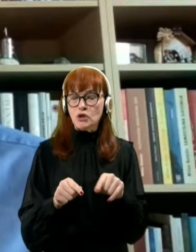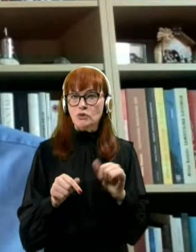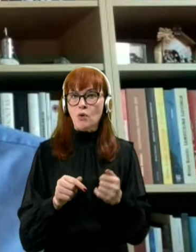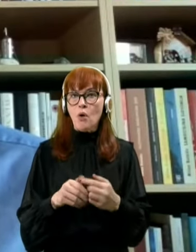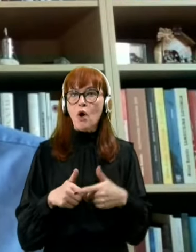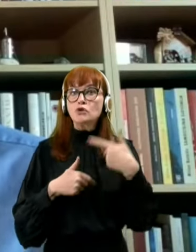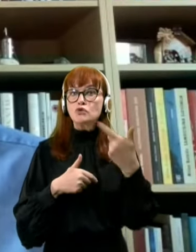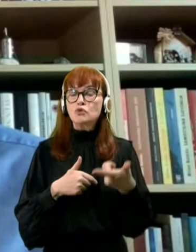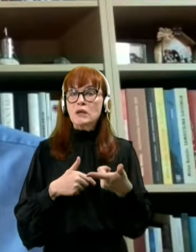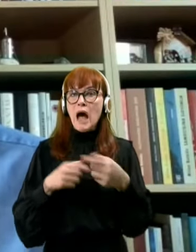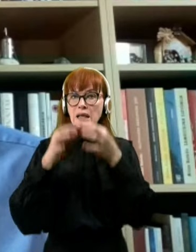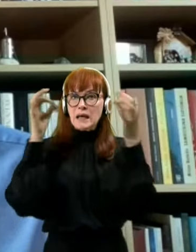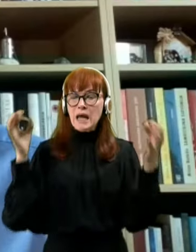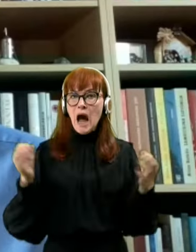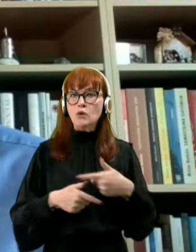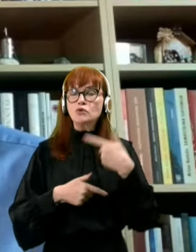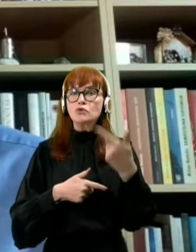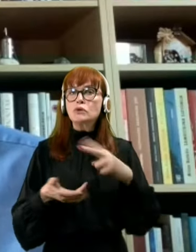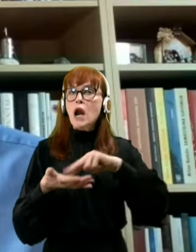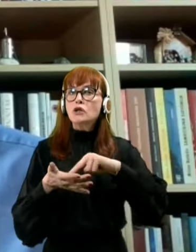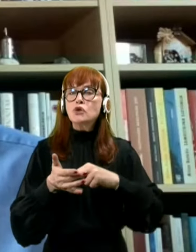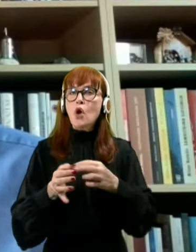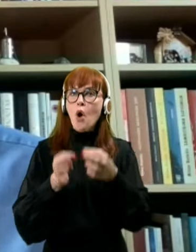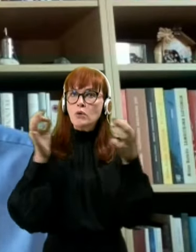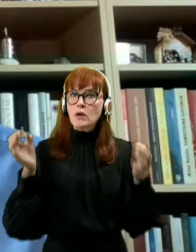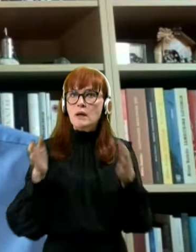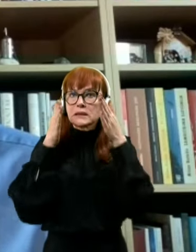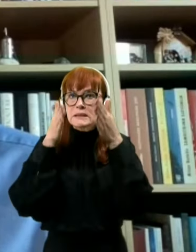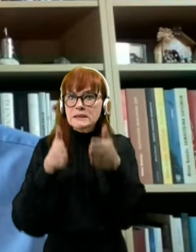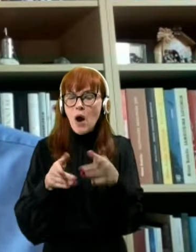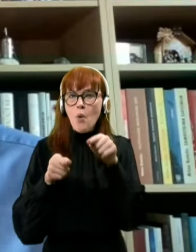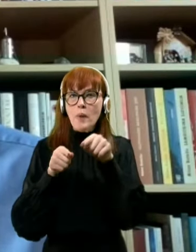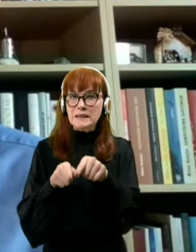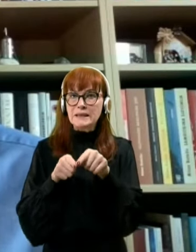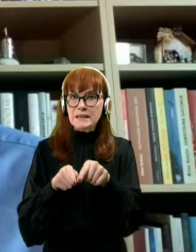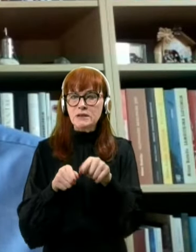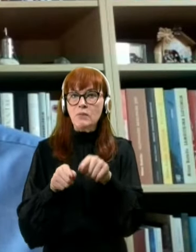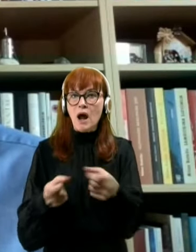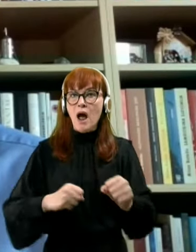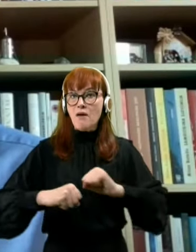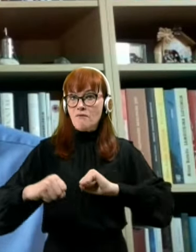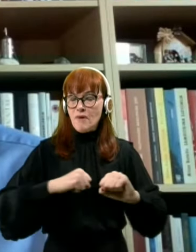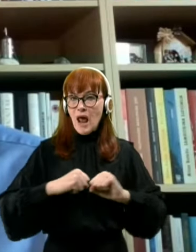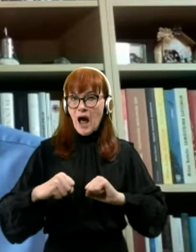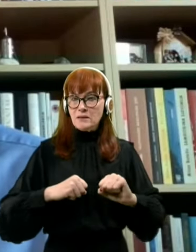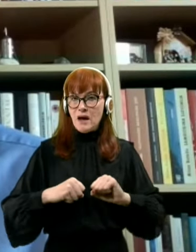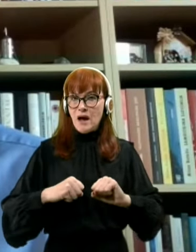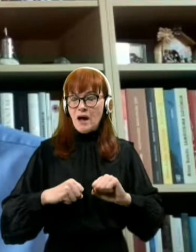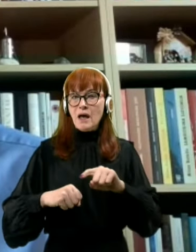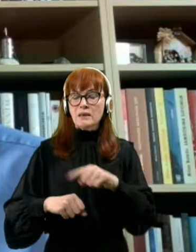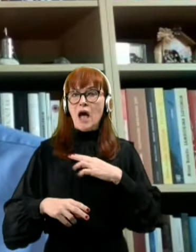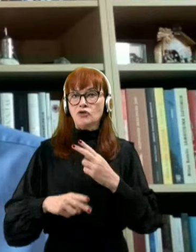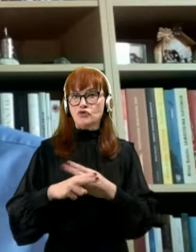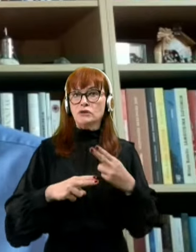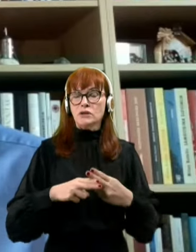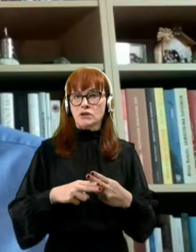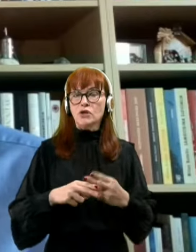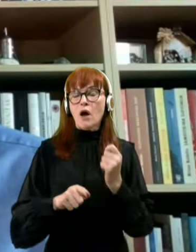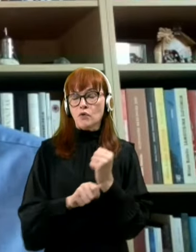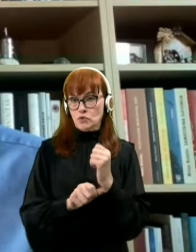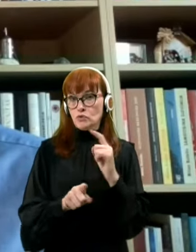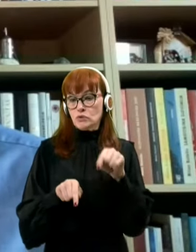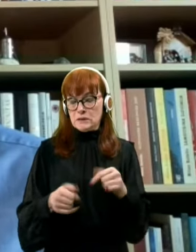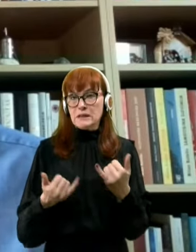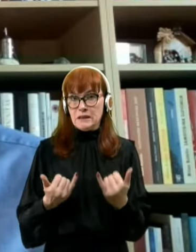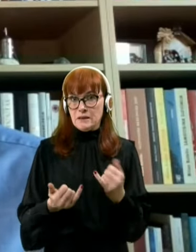da zonanja javnost, zonanja strokovna javnost, zaupa tistemu, kar ta vlada in ta naša država tudi počne.